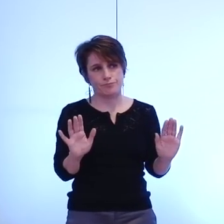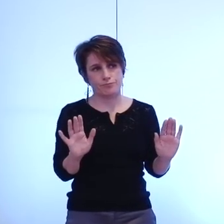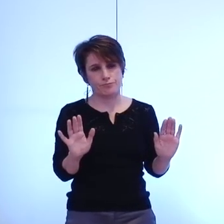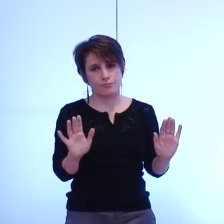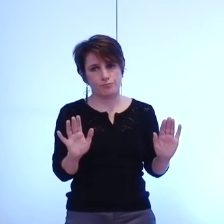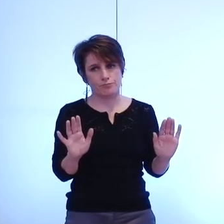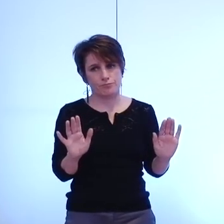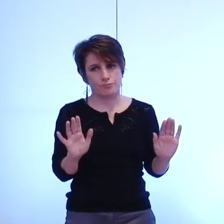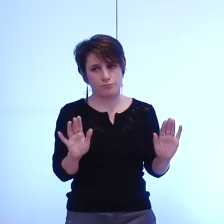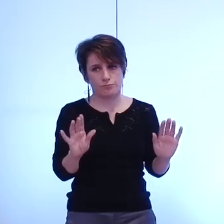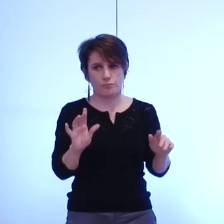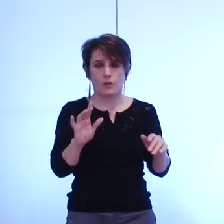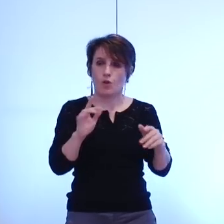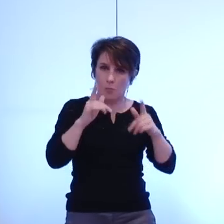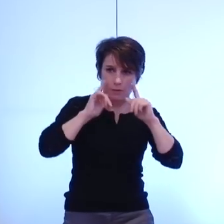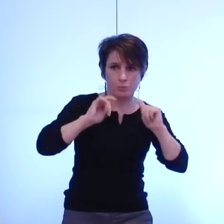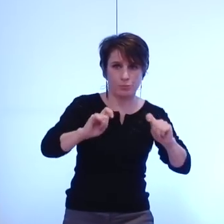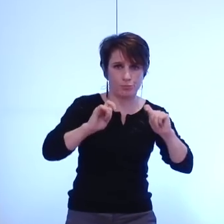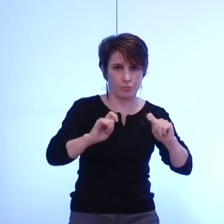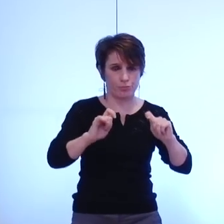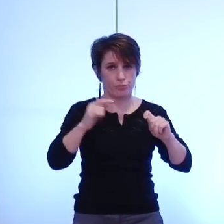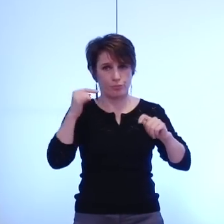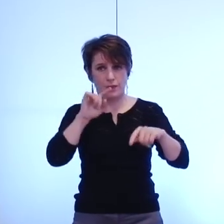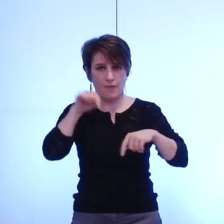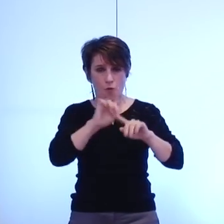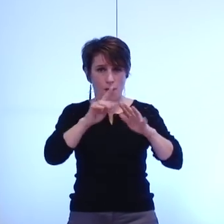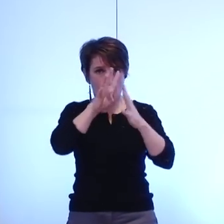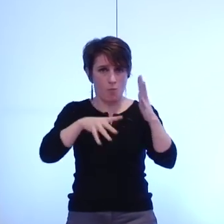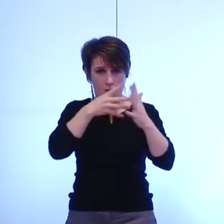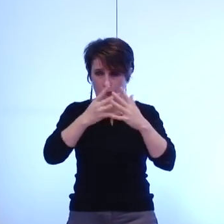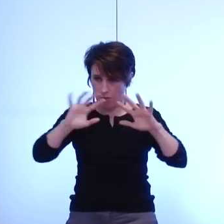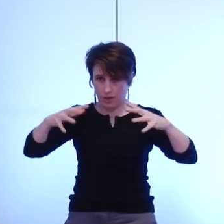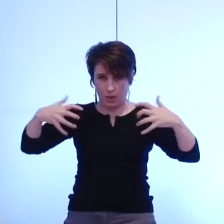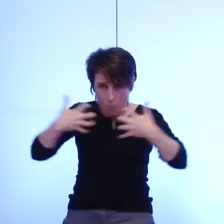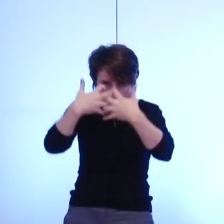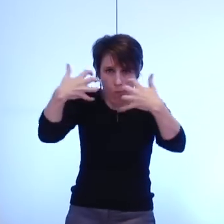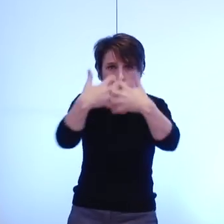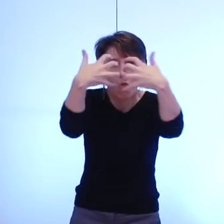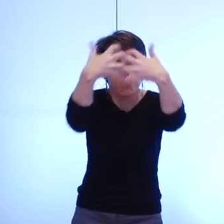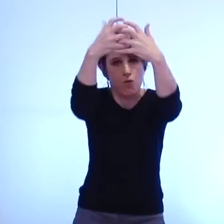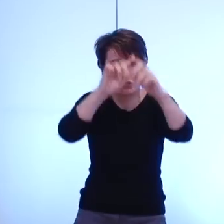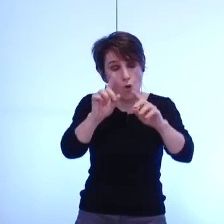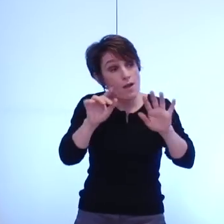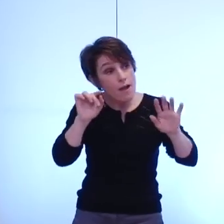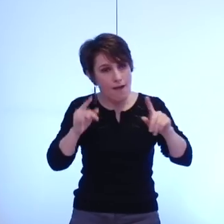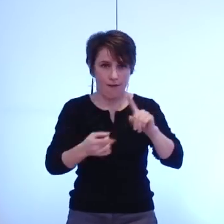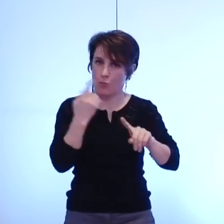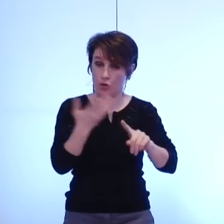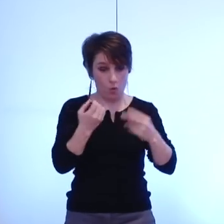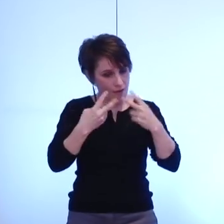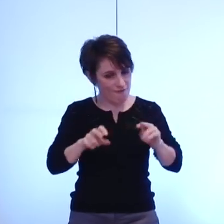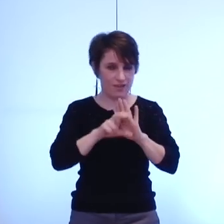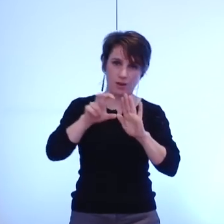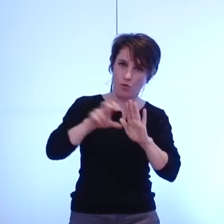prérogatives des uns et des autres ne se chevauchent ou ne se bousculent que les villes et donc la ville de Grenoble prennent aussi en charge